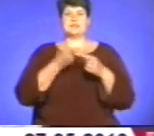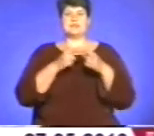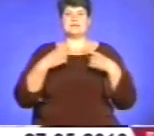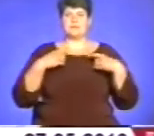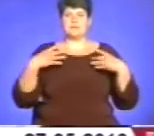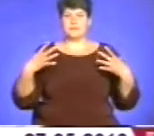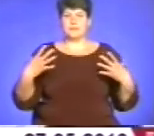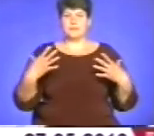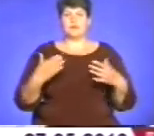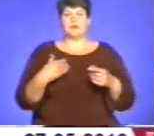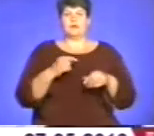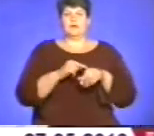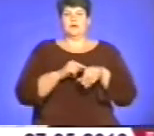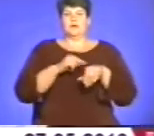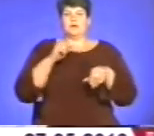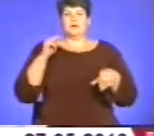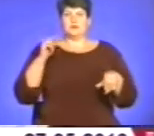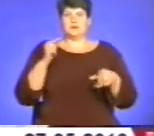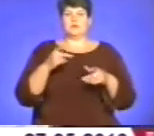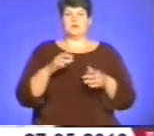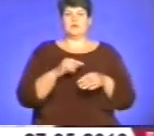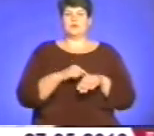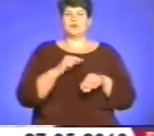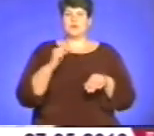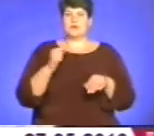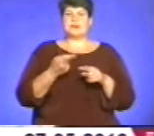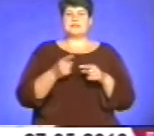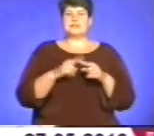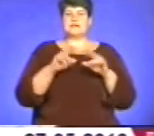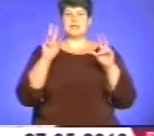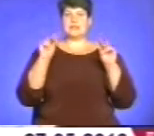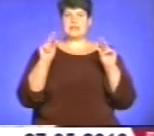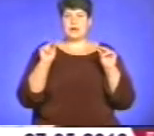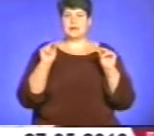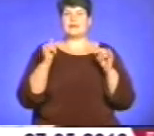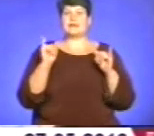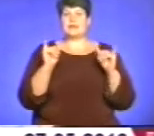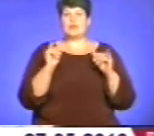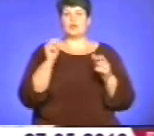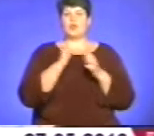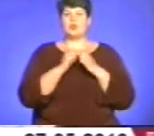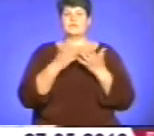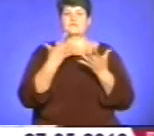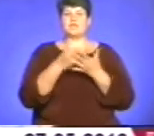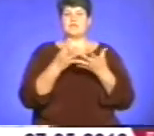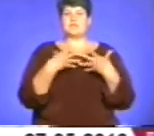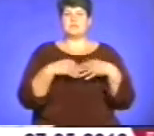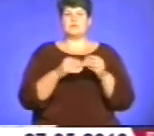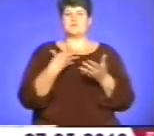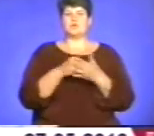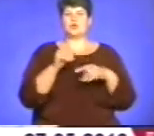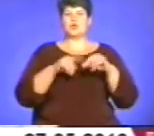прийнялися, скажімо, відчуттям і почуттям до цієї дати. І кожен у своїй сім'ї, у своїй родині